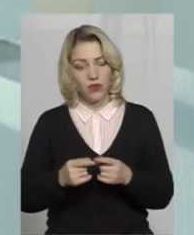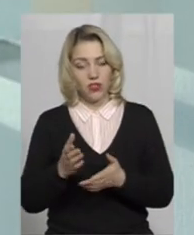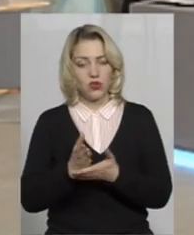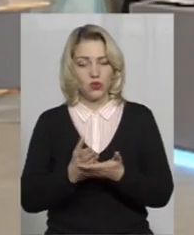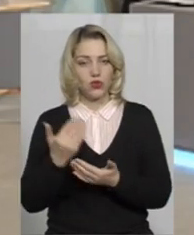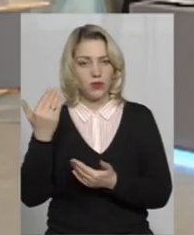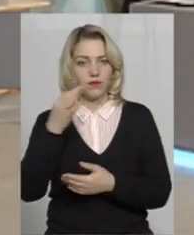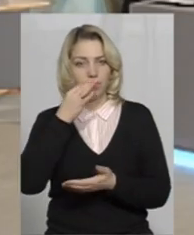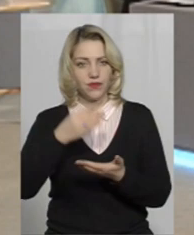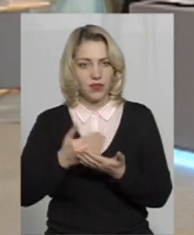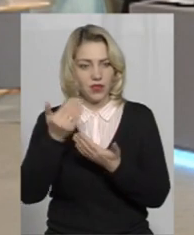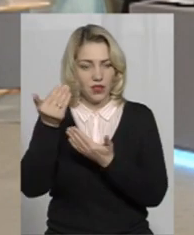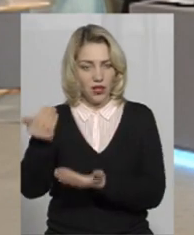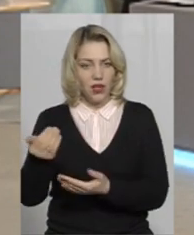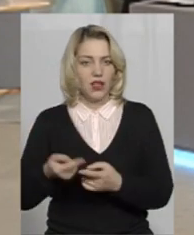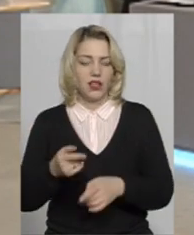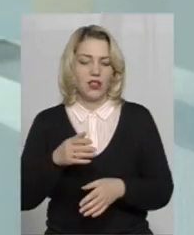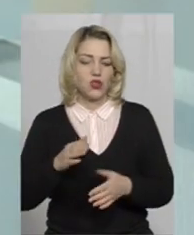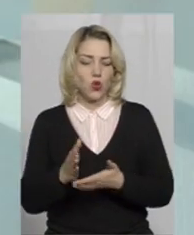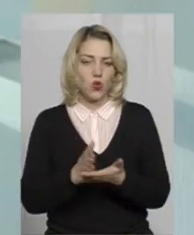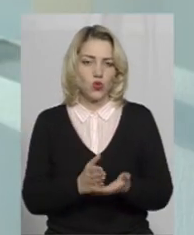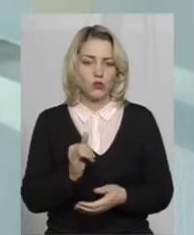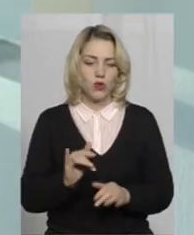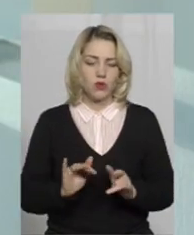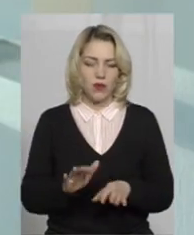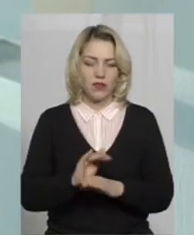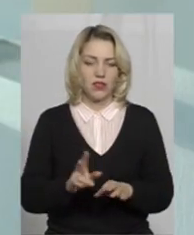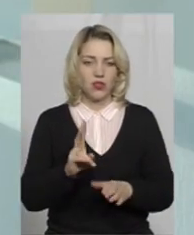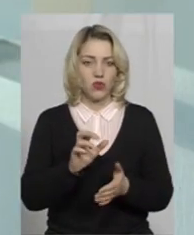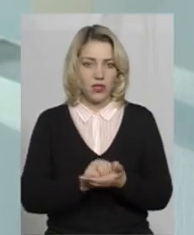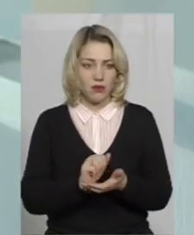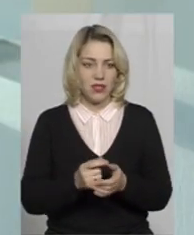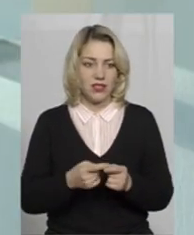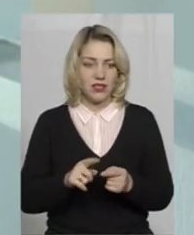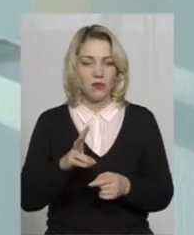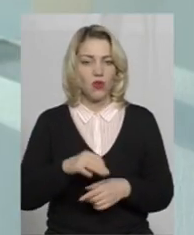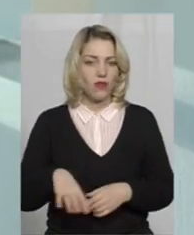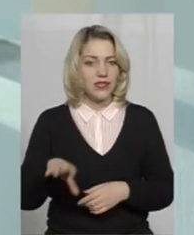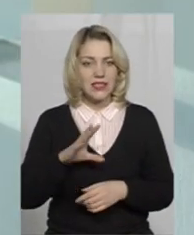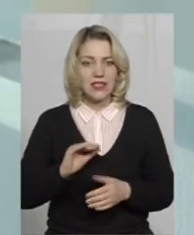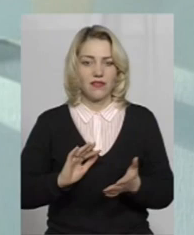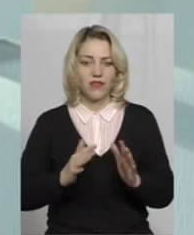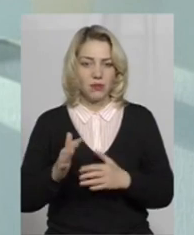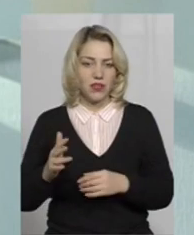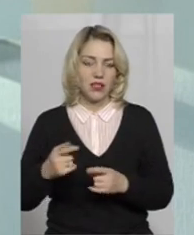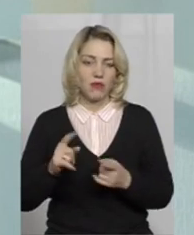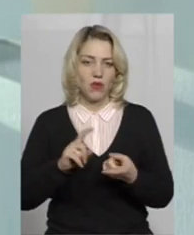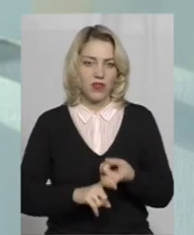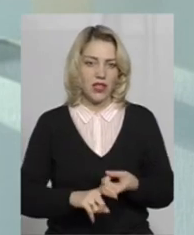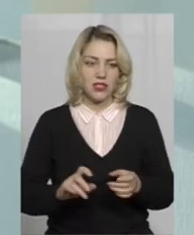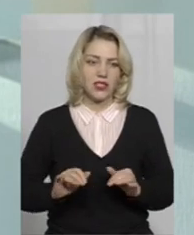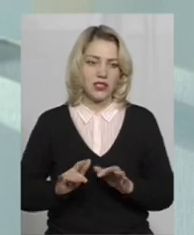превенція? Так, є превенція, є служба у справах дітей, які безпосередньо займаються, але всі випадки, пов'язані з